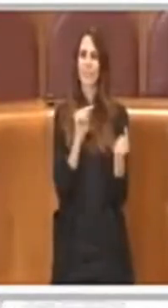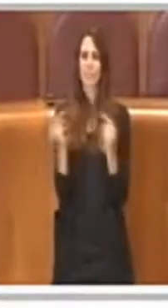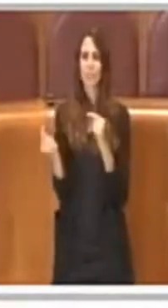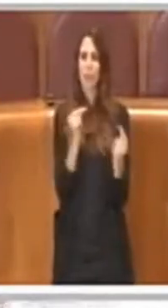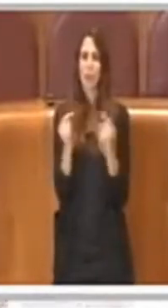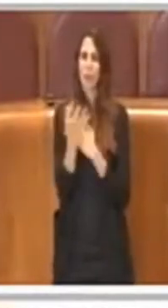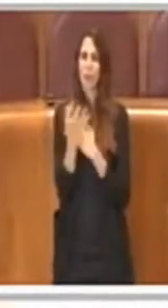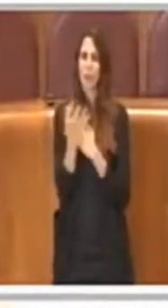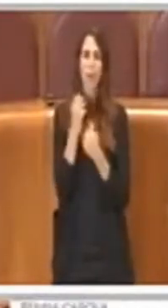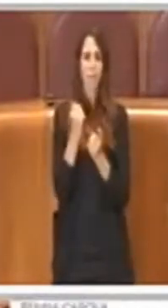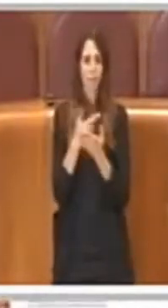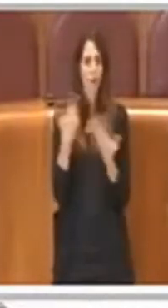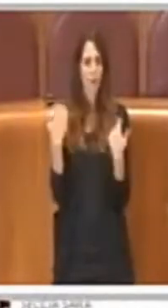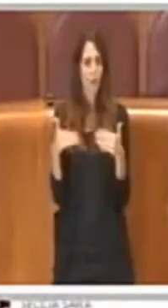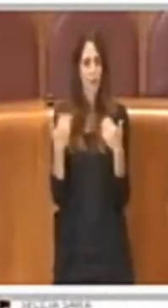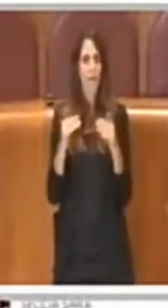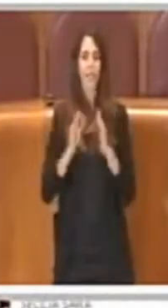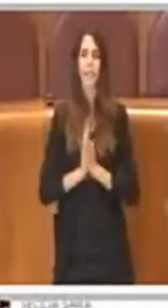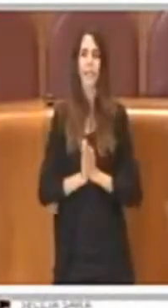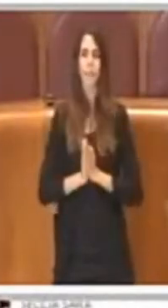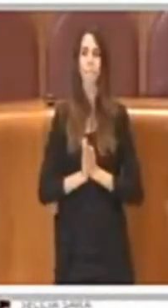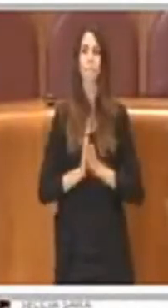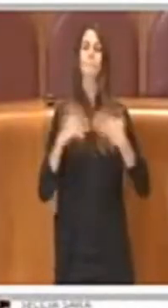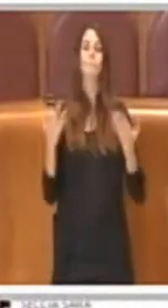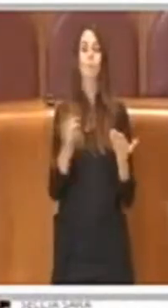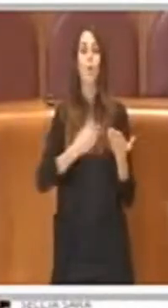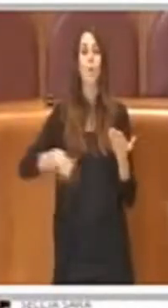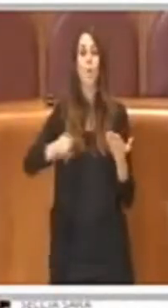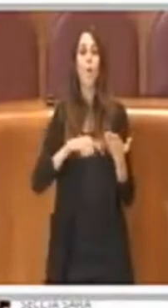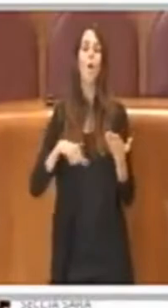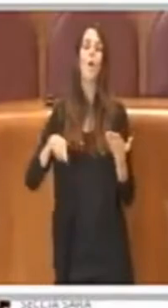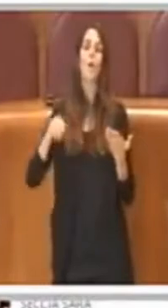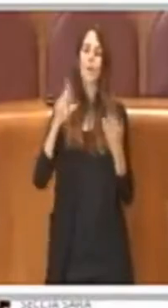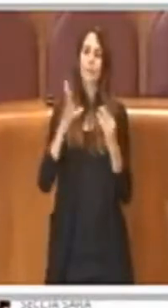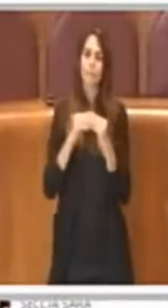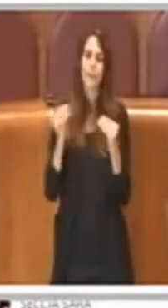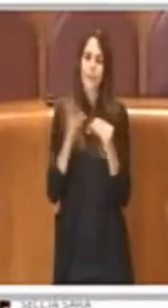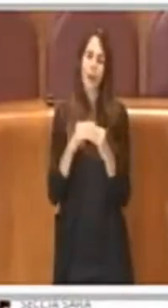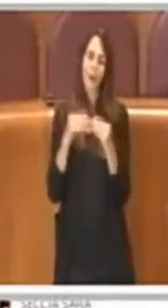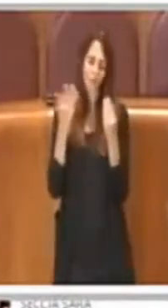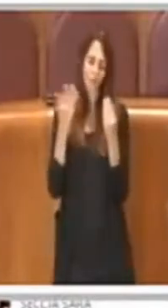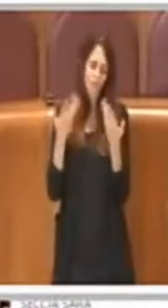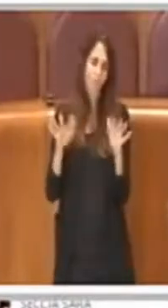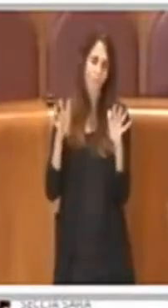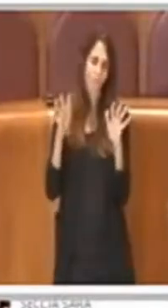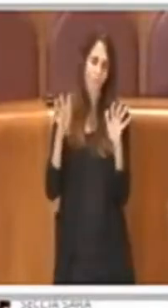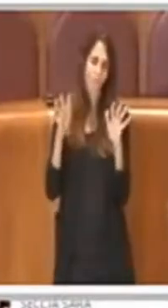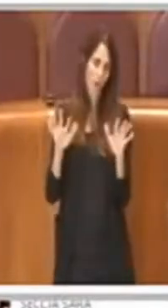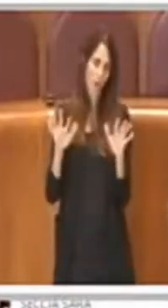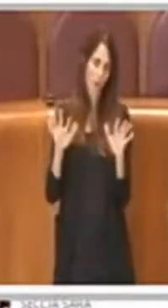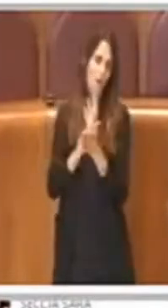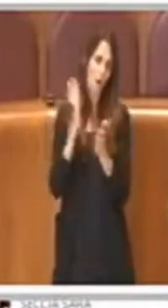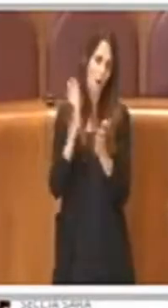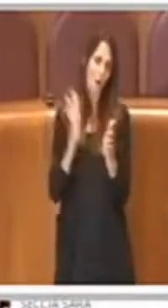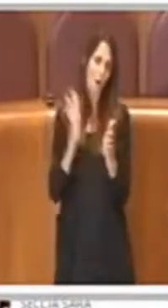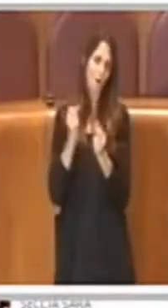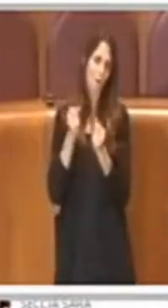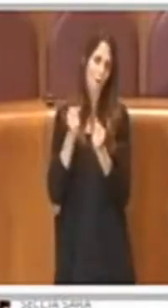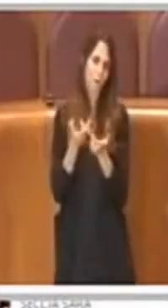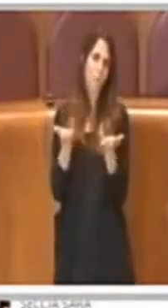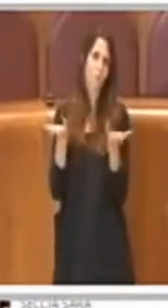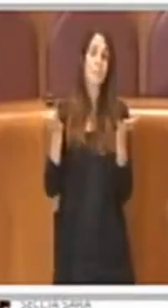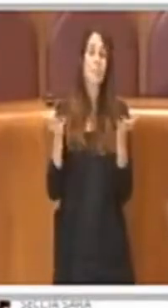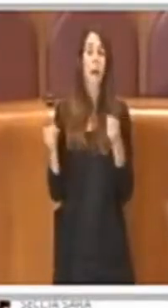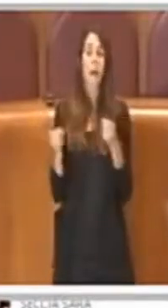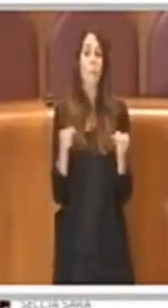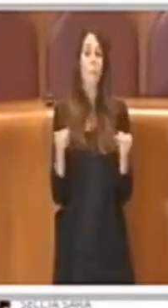lo abbiamo fatto molte volte. Nel momento in cui